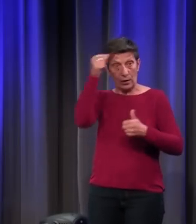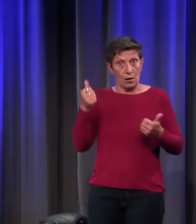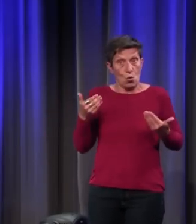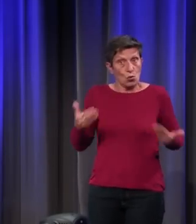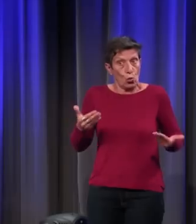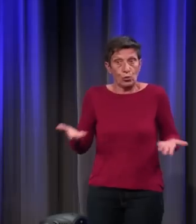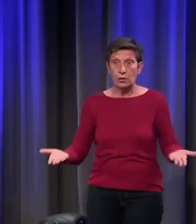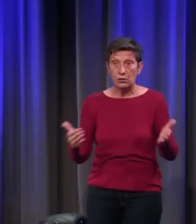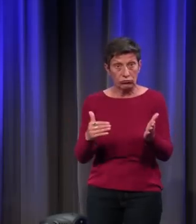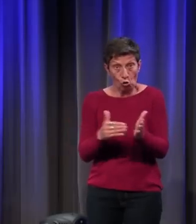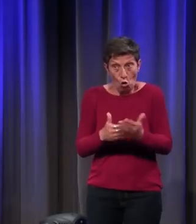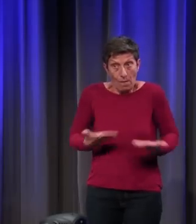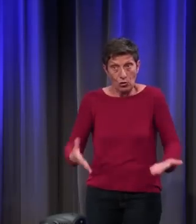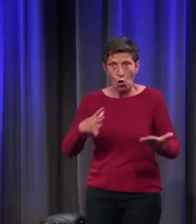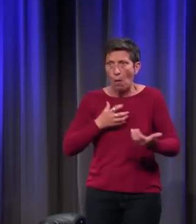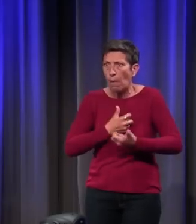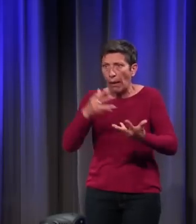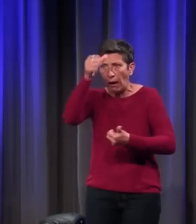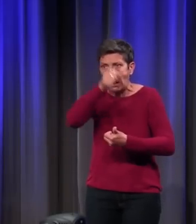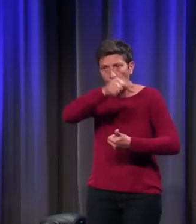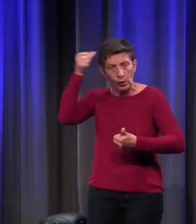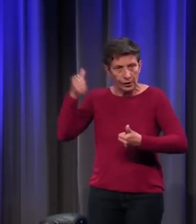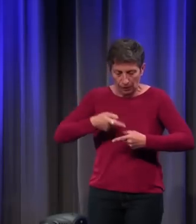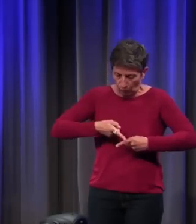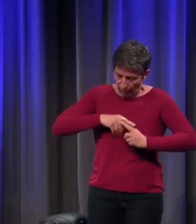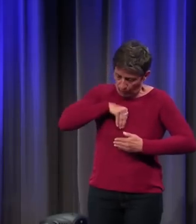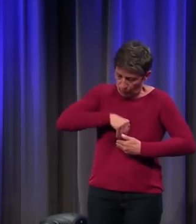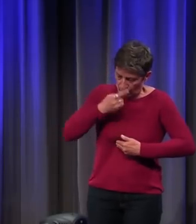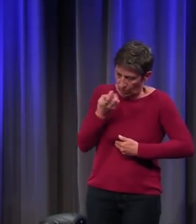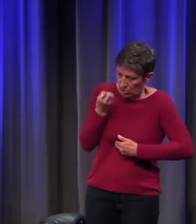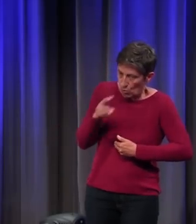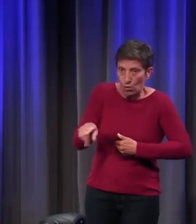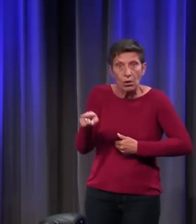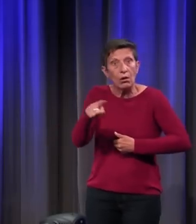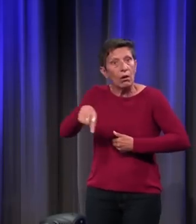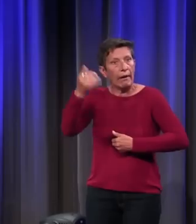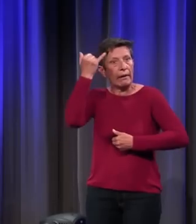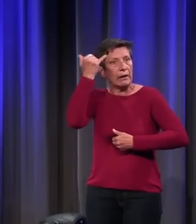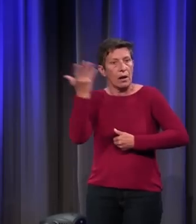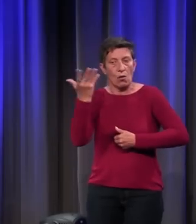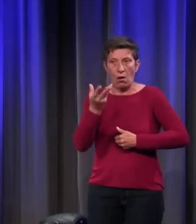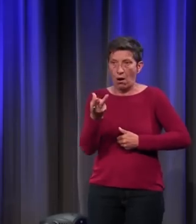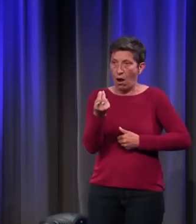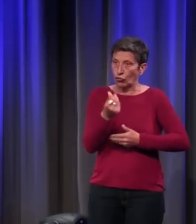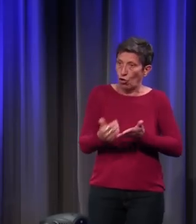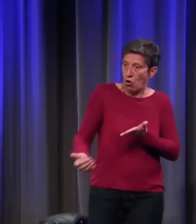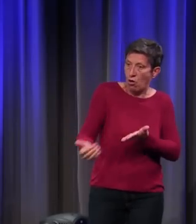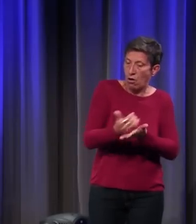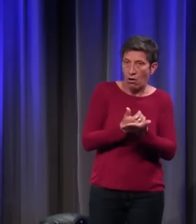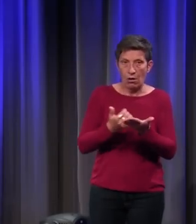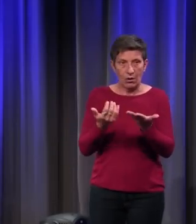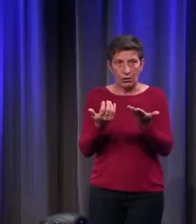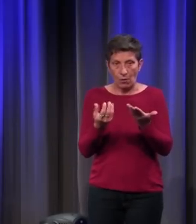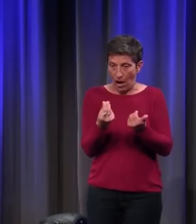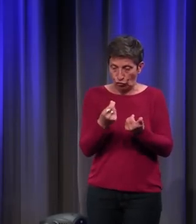catholiques convaincus, si je puis dire, qui ont l'idée que gagner de l'argent avec son argent,